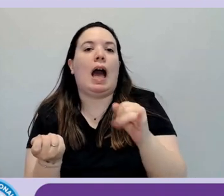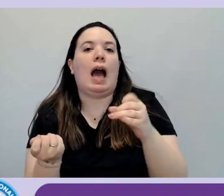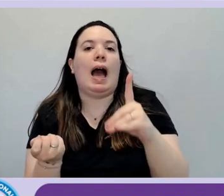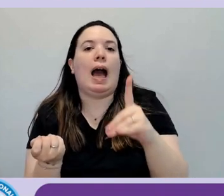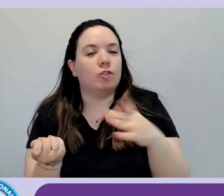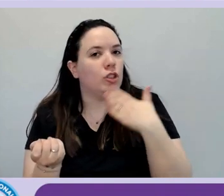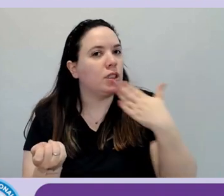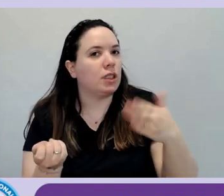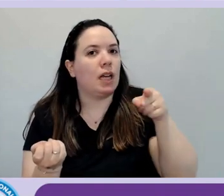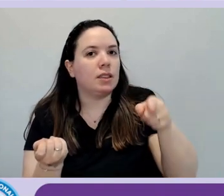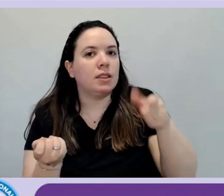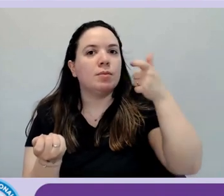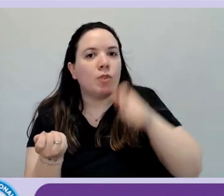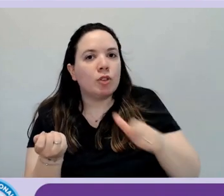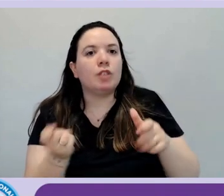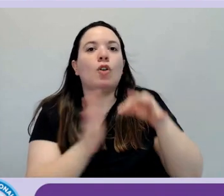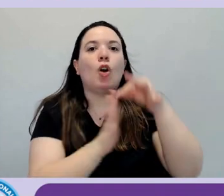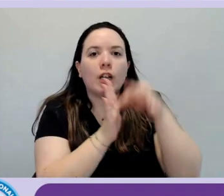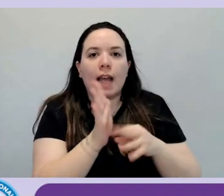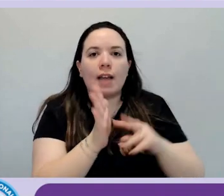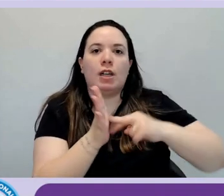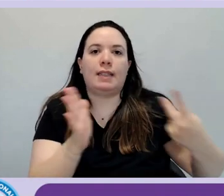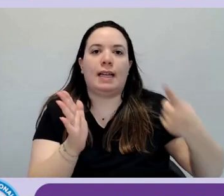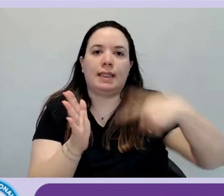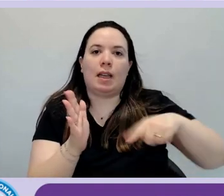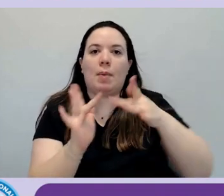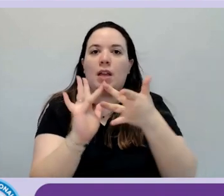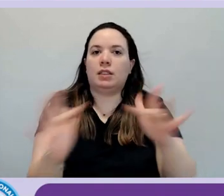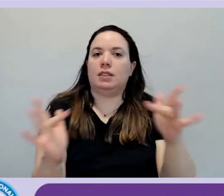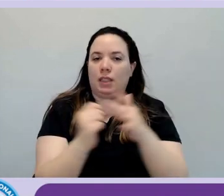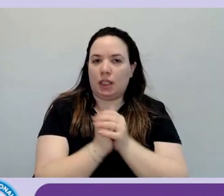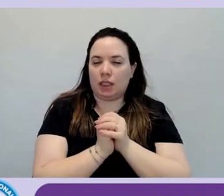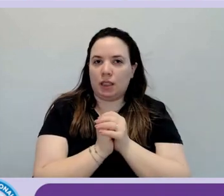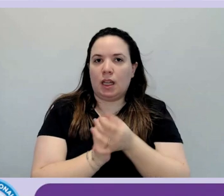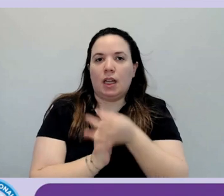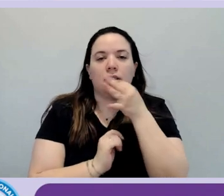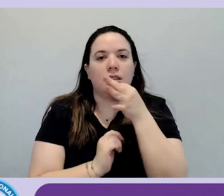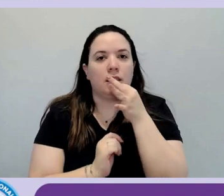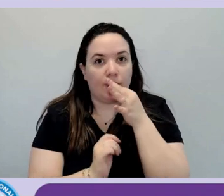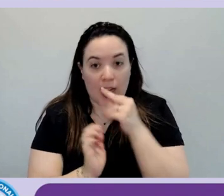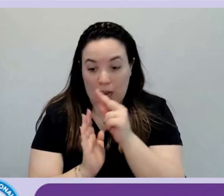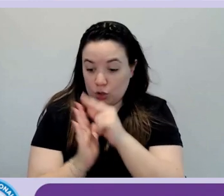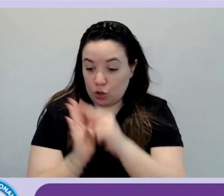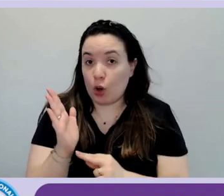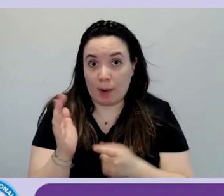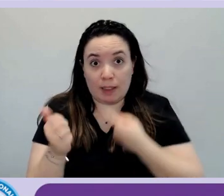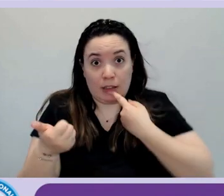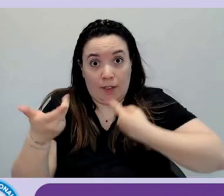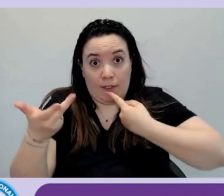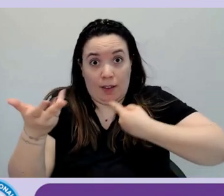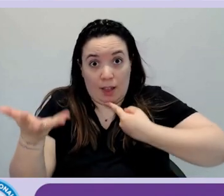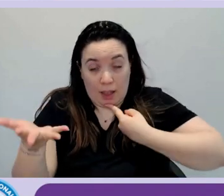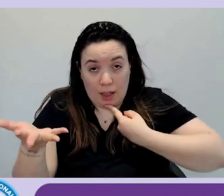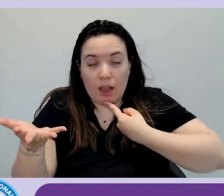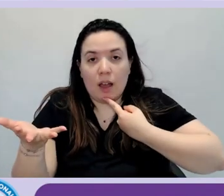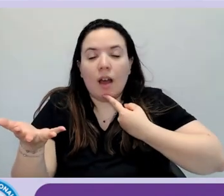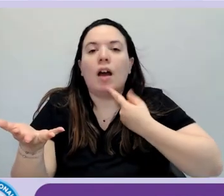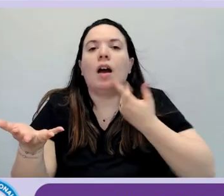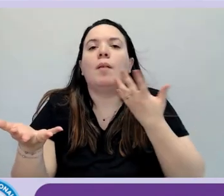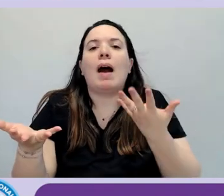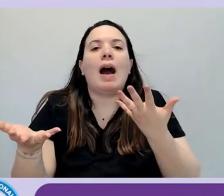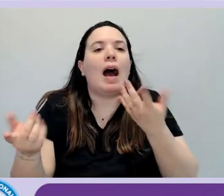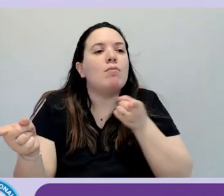da applicare per l'ICT. Quindi le altre normative che abbiamo visto prima quando si tratta di una causa di un